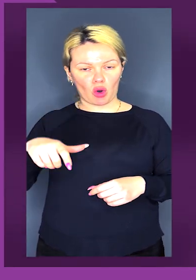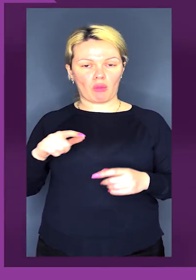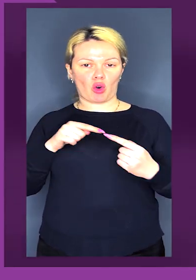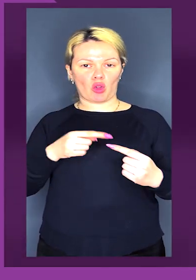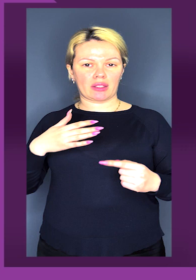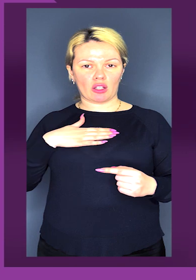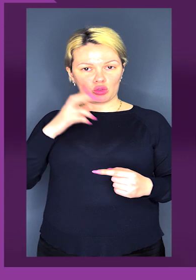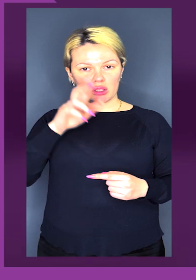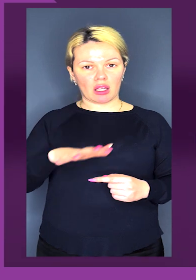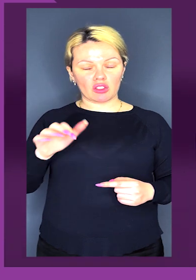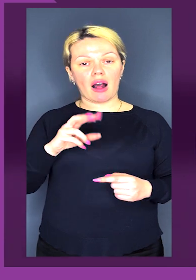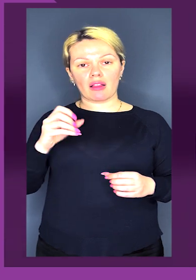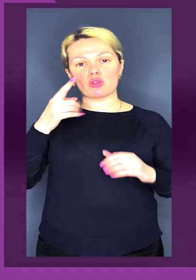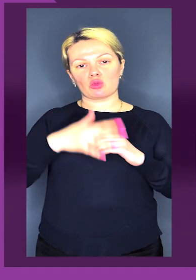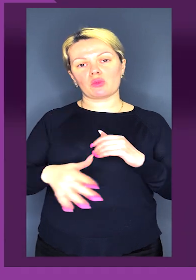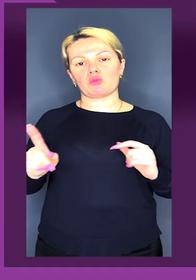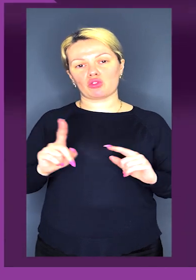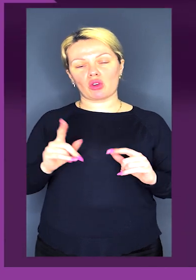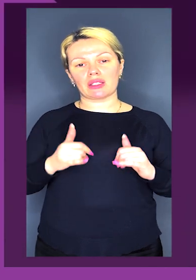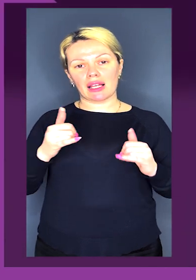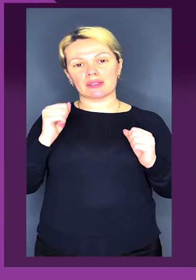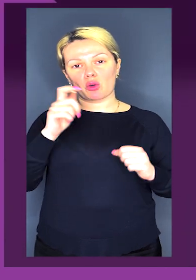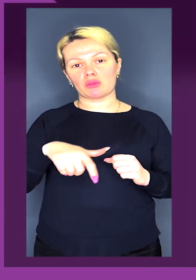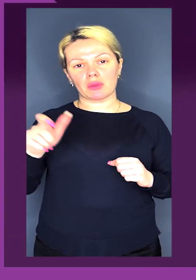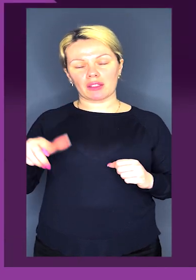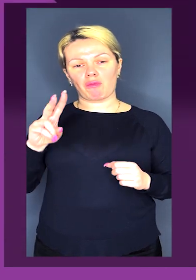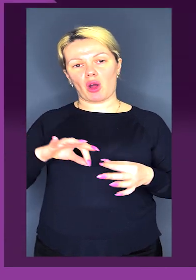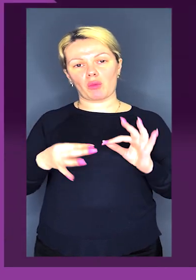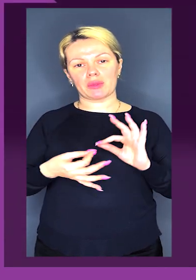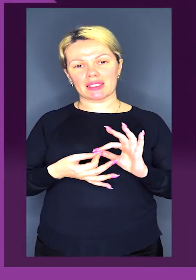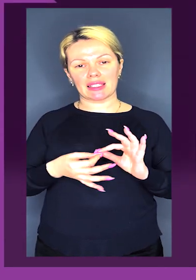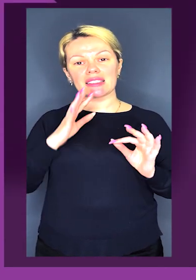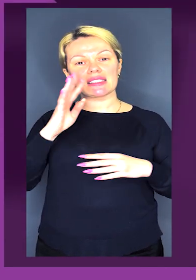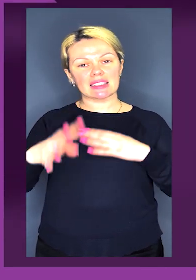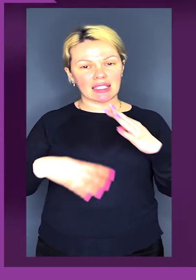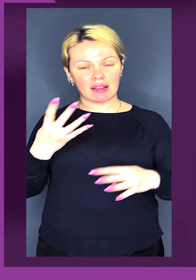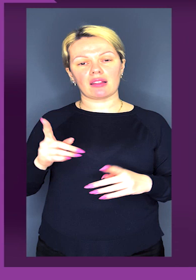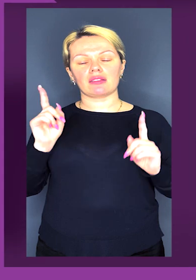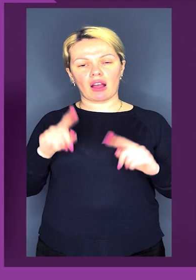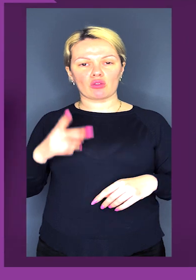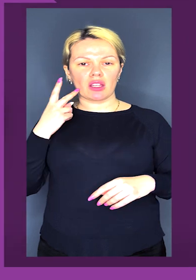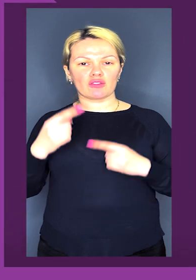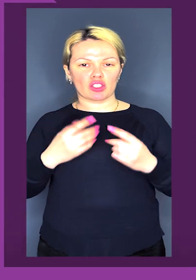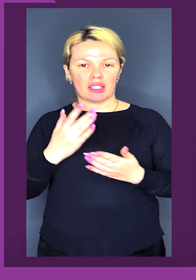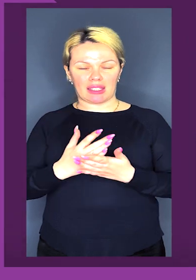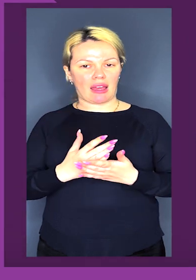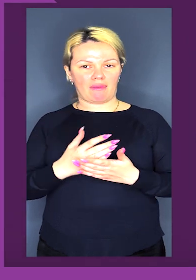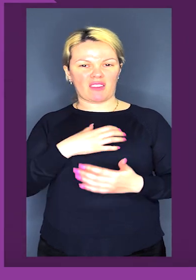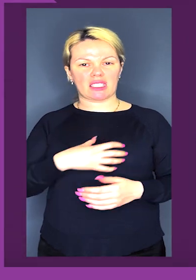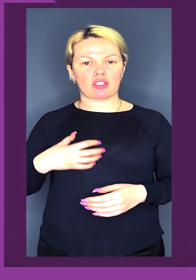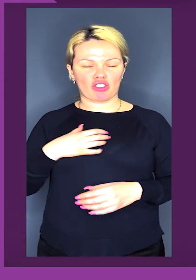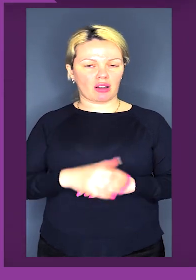проти нашої держави. Але ж розуміємо, що для спортсменів паралімпійський цикл також завжди є